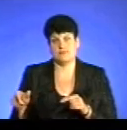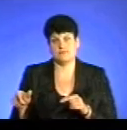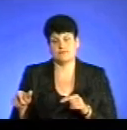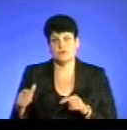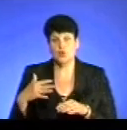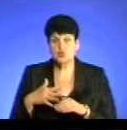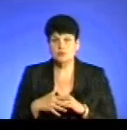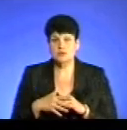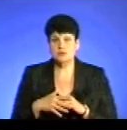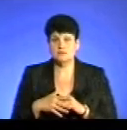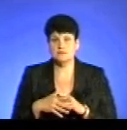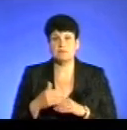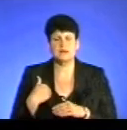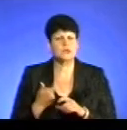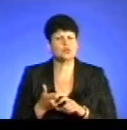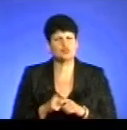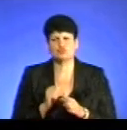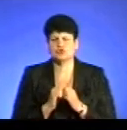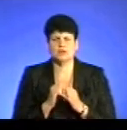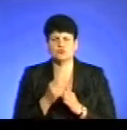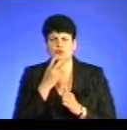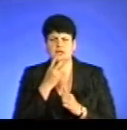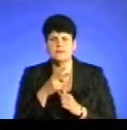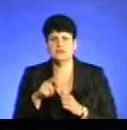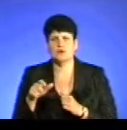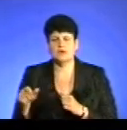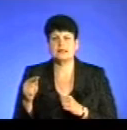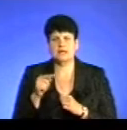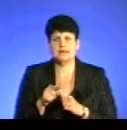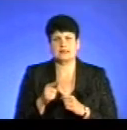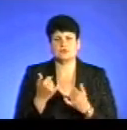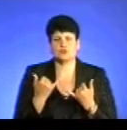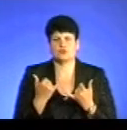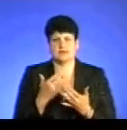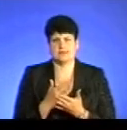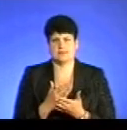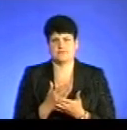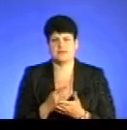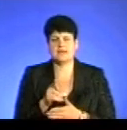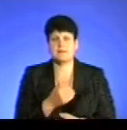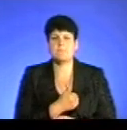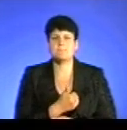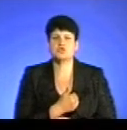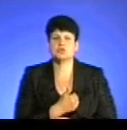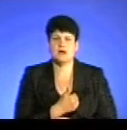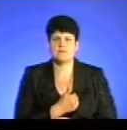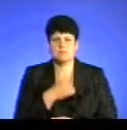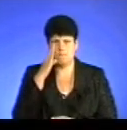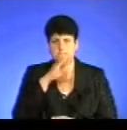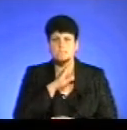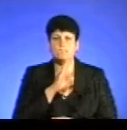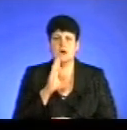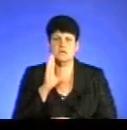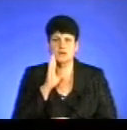Розумієте? Ми дуже часто дивимося на людей такою, якою вона є сьогодні. Тому я би бажав батькам,